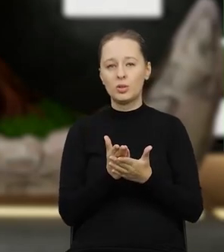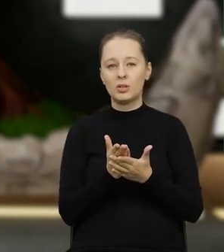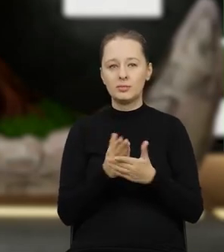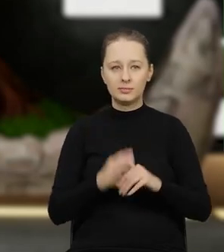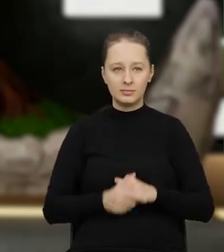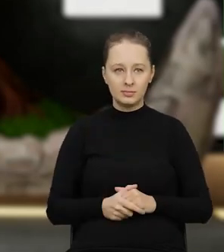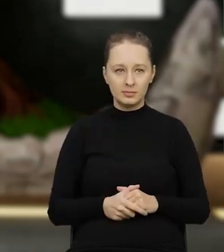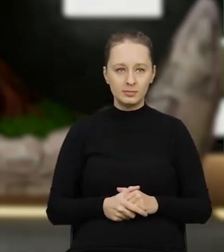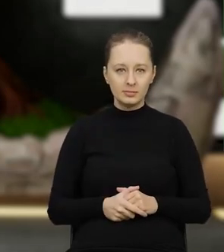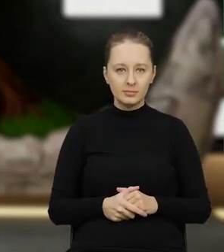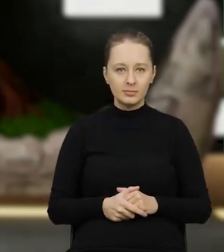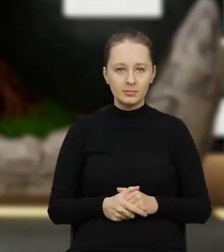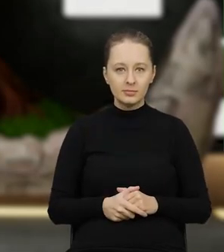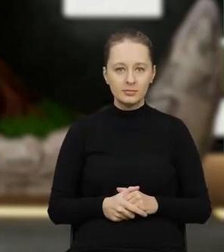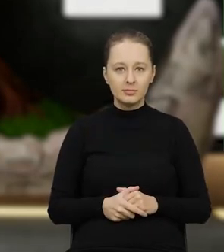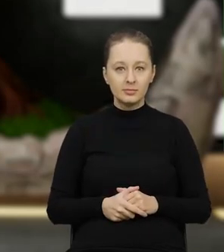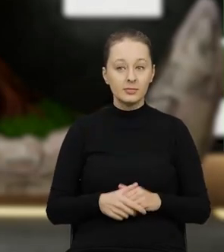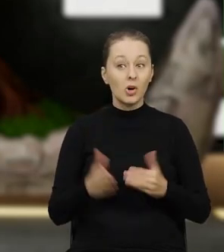tam